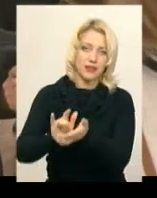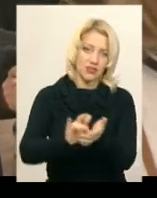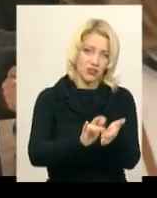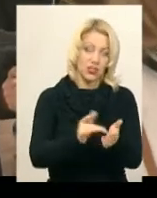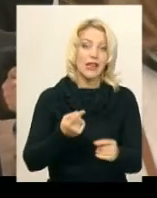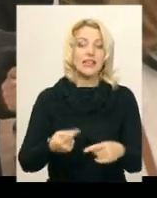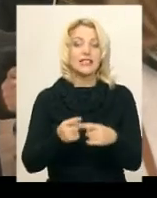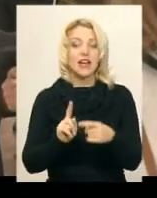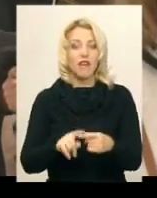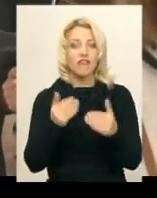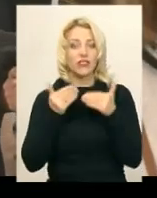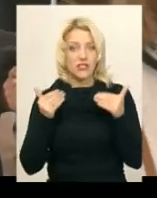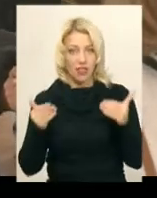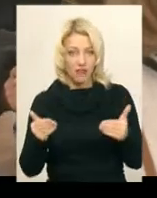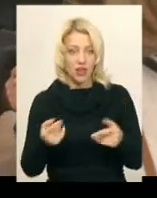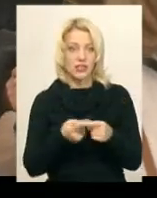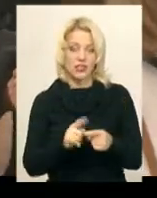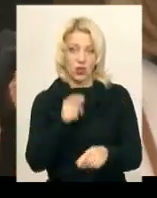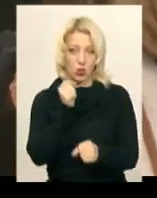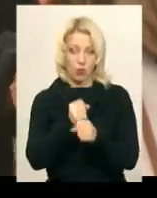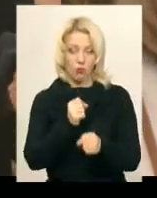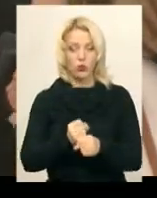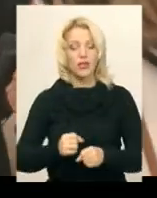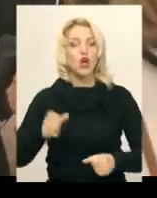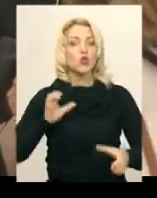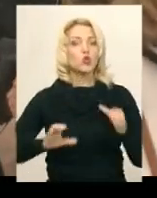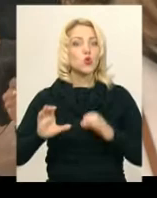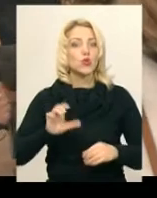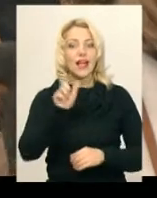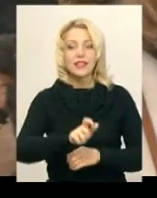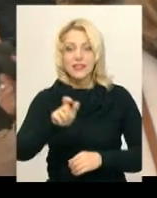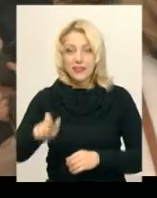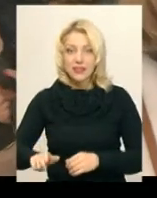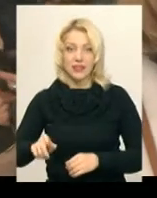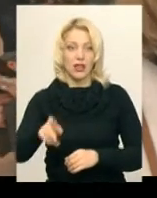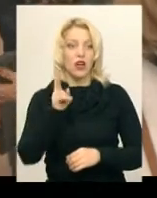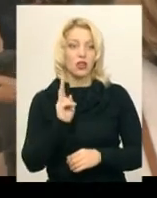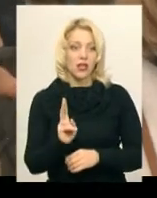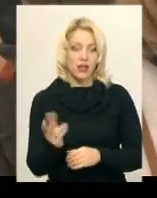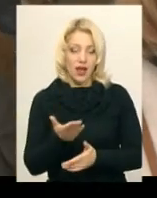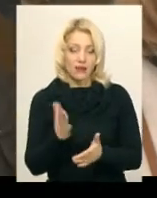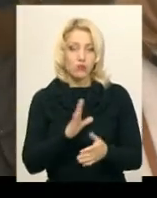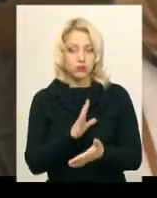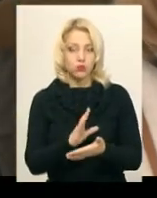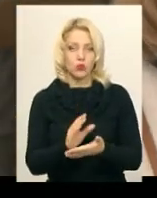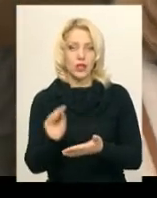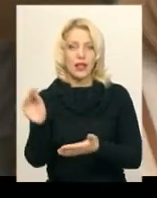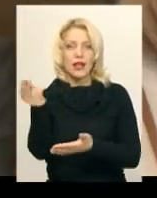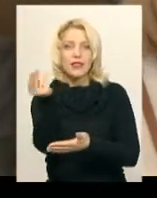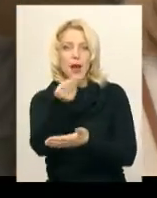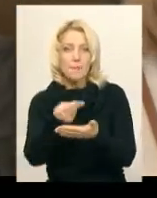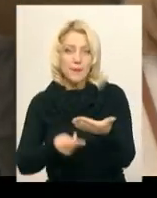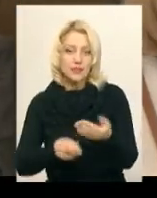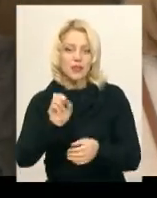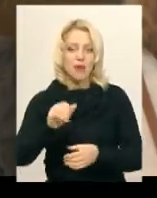виставка – це роботи студентські, які були написані якраз по